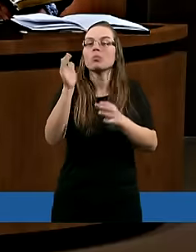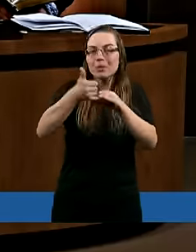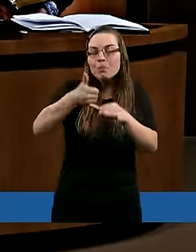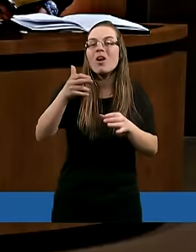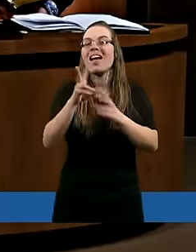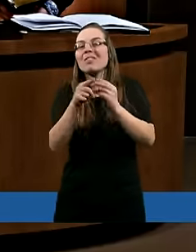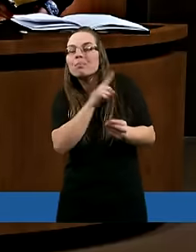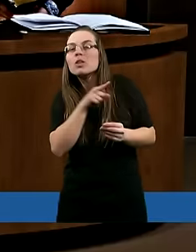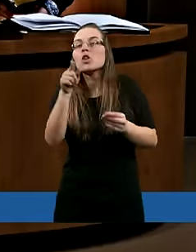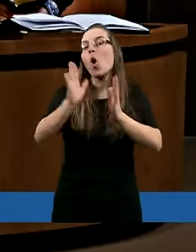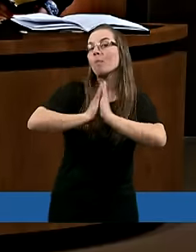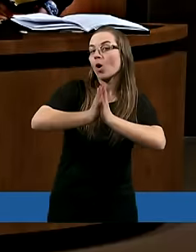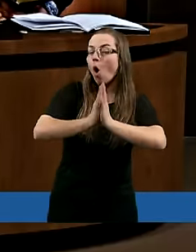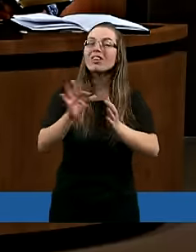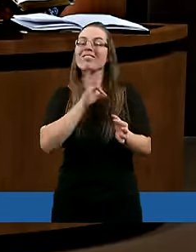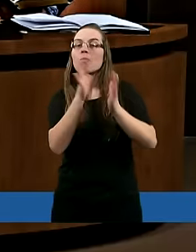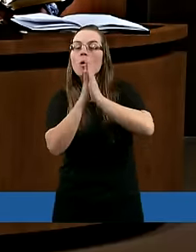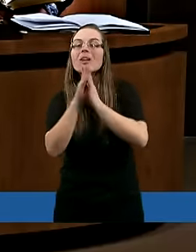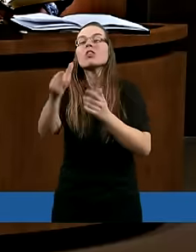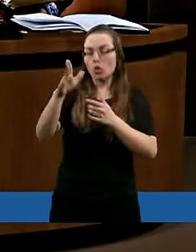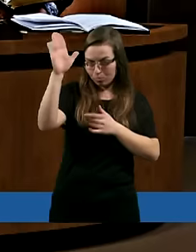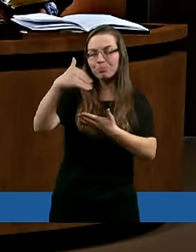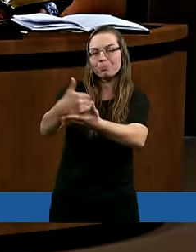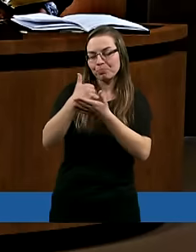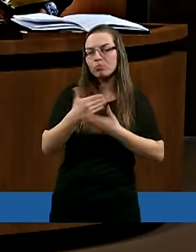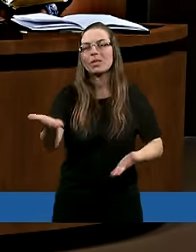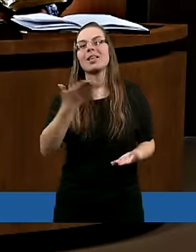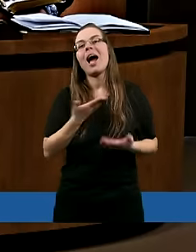i będziemy o to prosić, zostanie nam to dane.